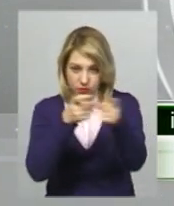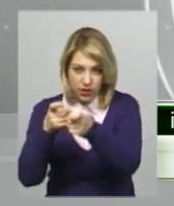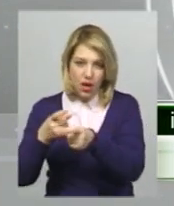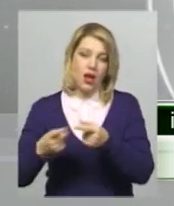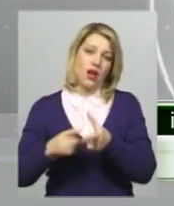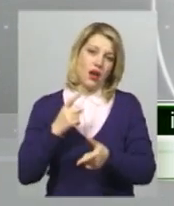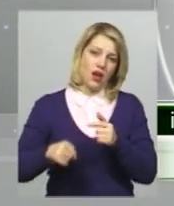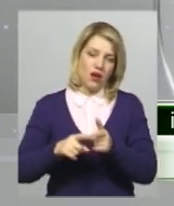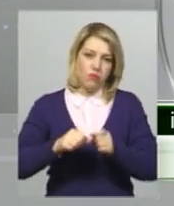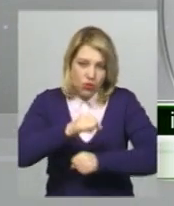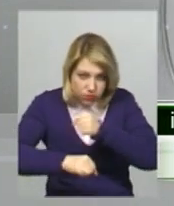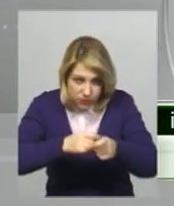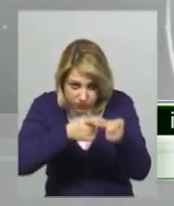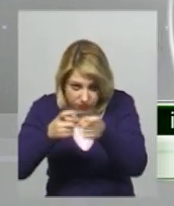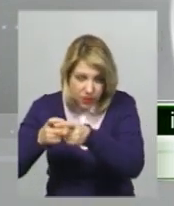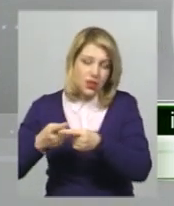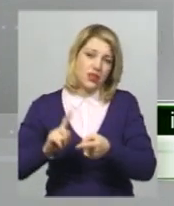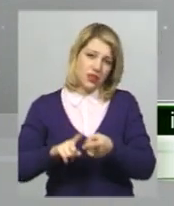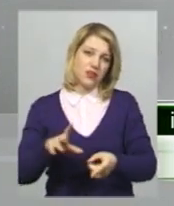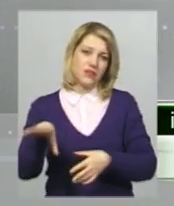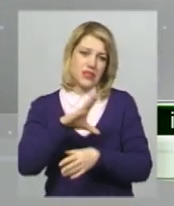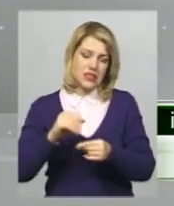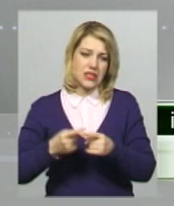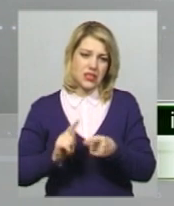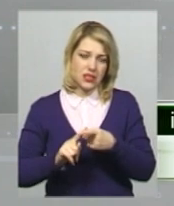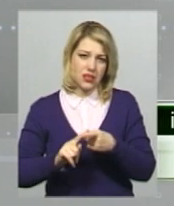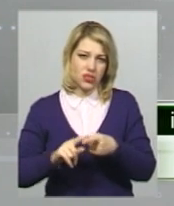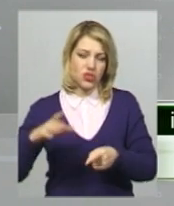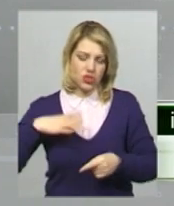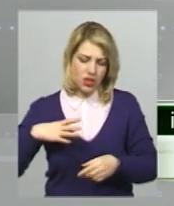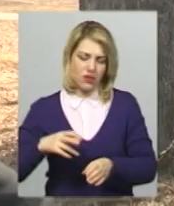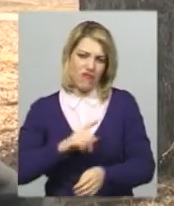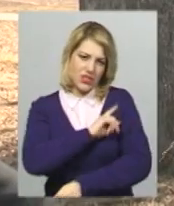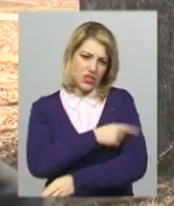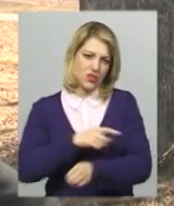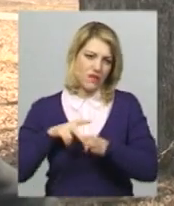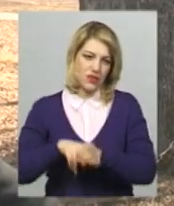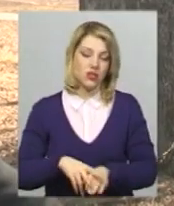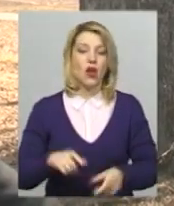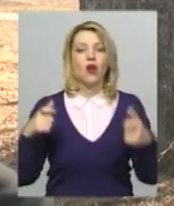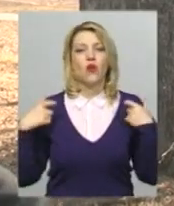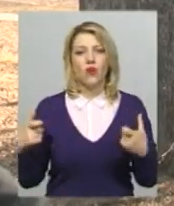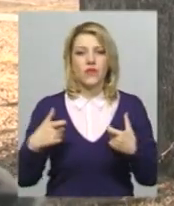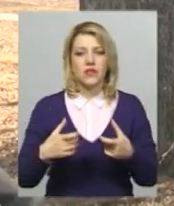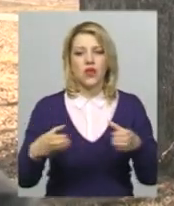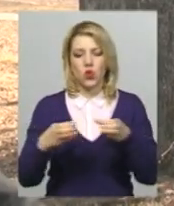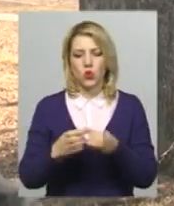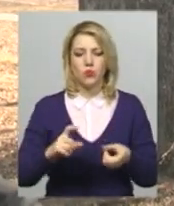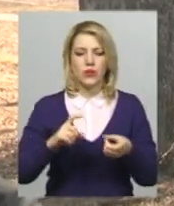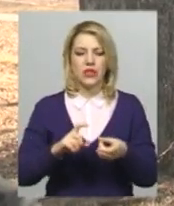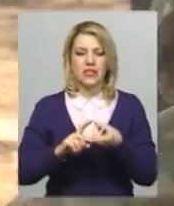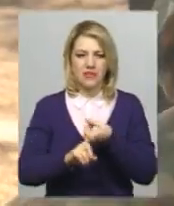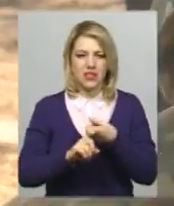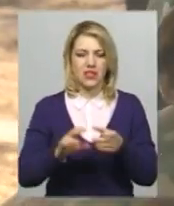І на всіх періодах цього кожного військового стрільбовця чекають фізичні навантаження. Офіцер групи зв'язків з громадськістю Олег